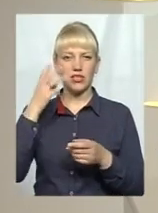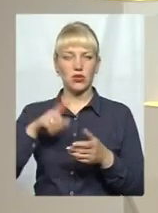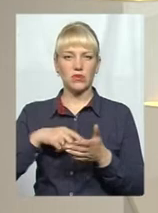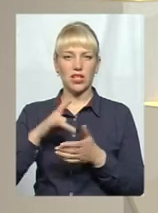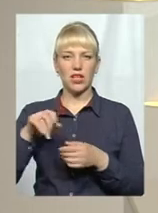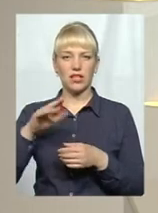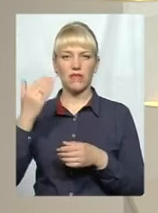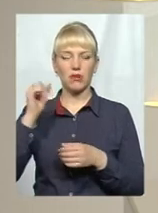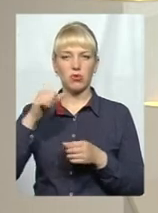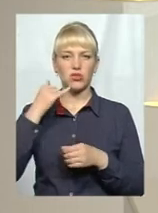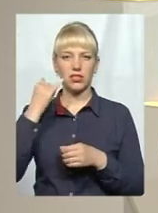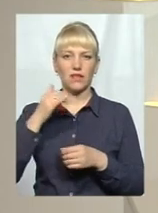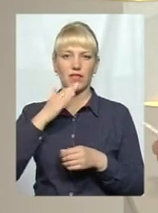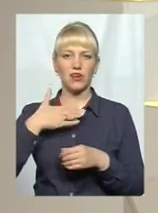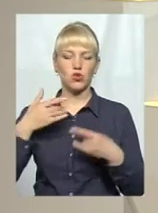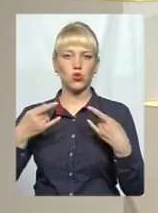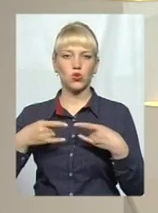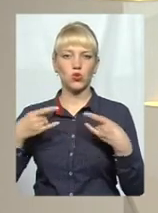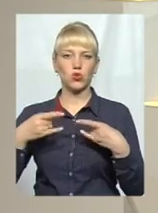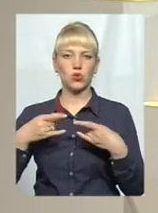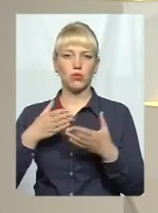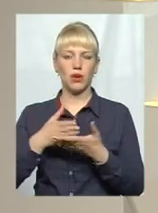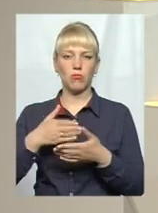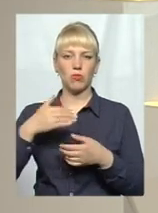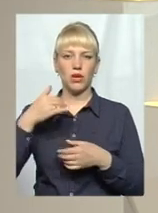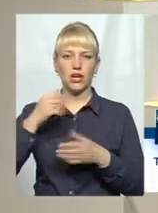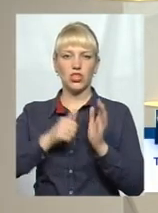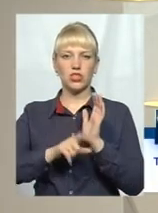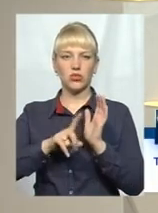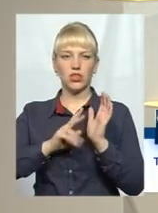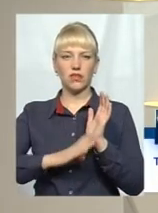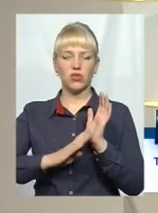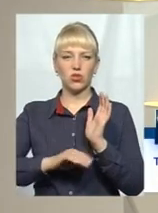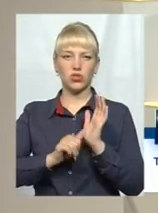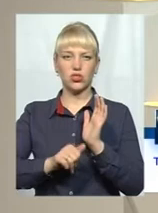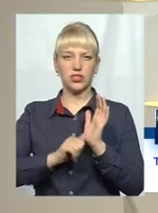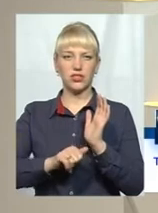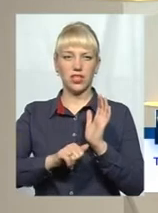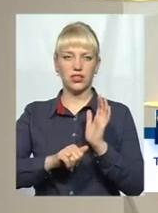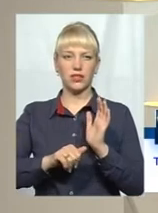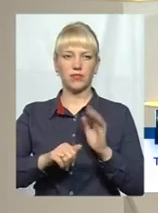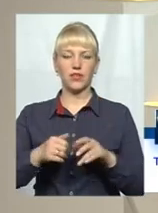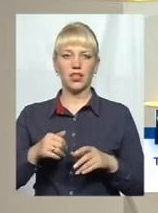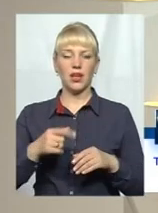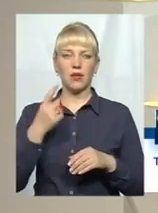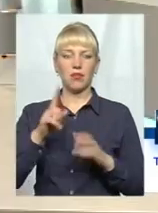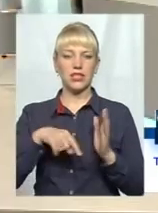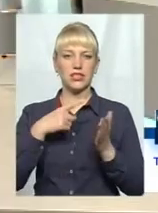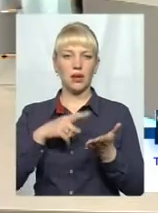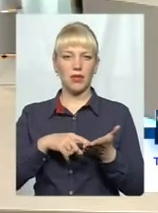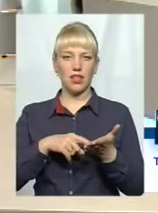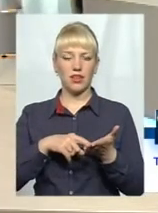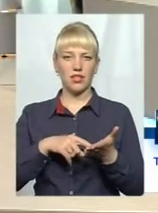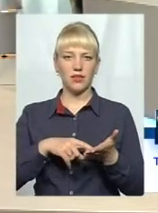зателефонувати до нас в студію під час прямого ефіру за номером 619060. Ну, тож, перше запитання